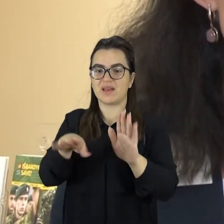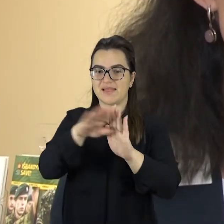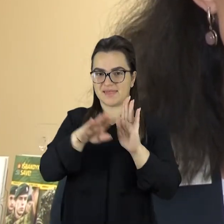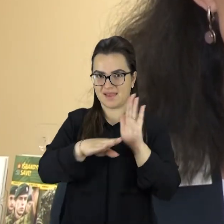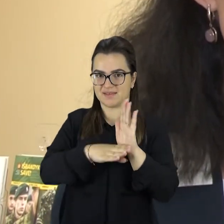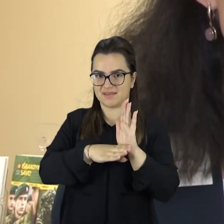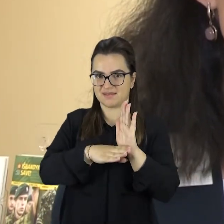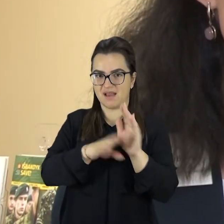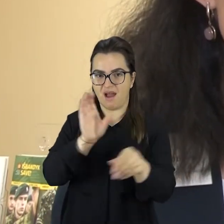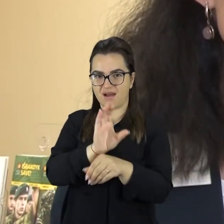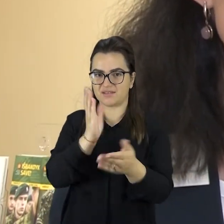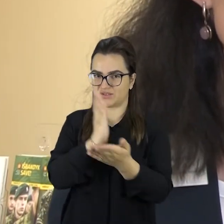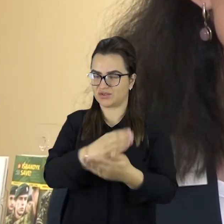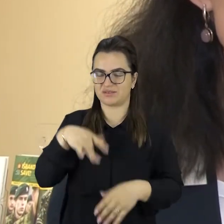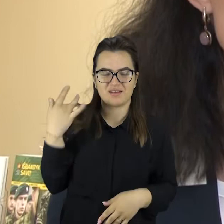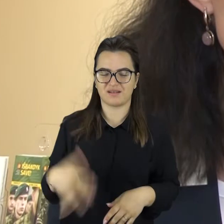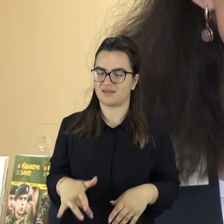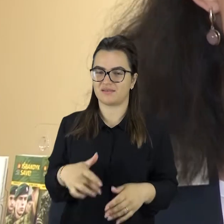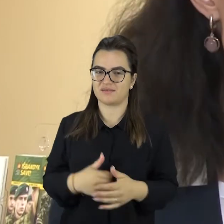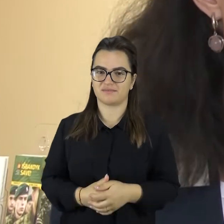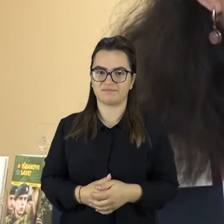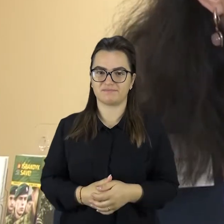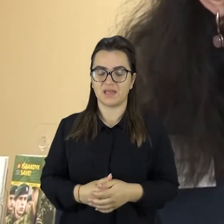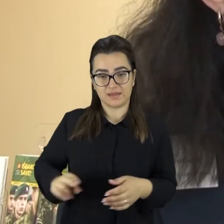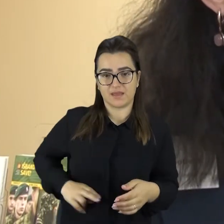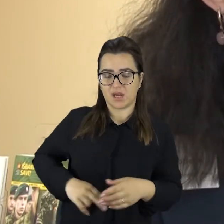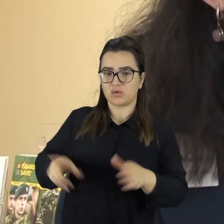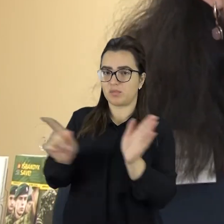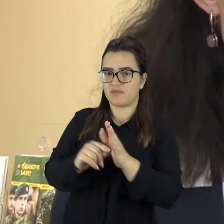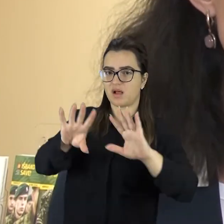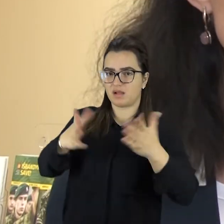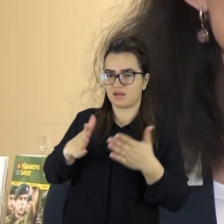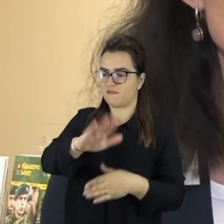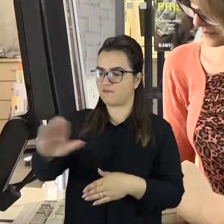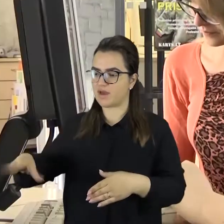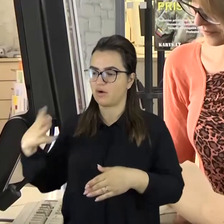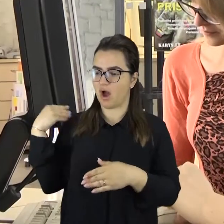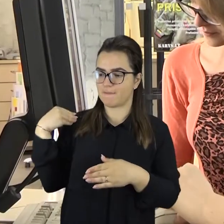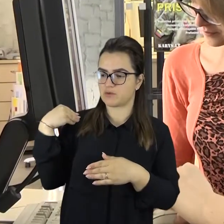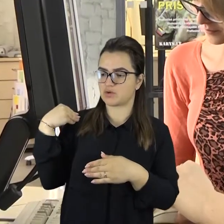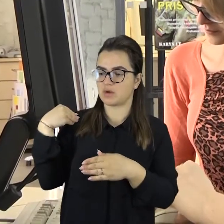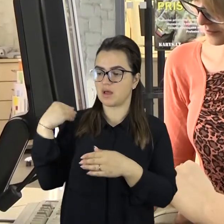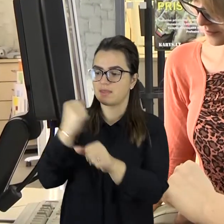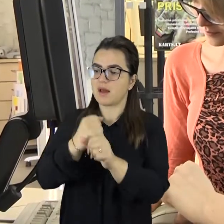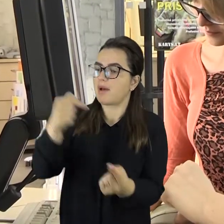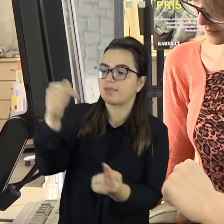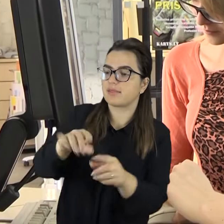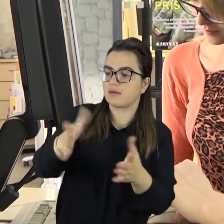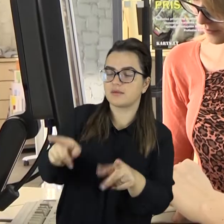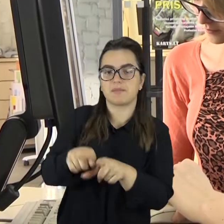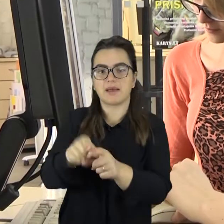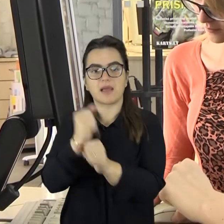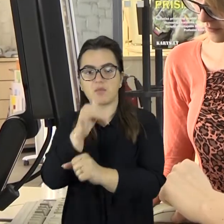teisės aktai reglamentuoja, griežtai reglamentuoja moksleivių darbinimą. Darbdavys privalo užtikrinti